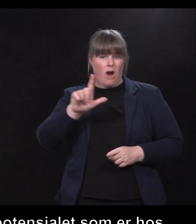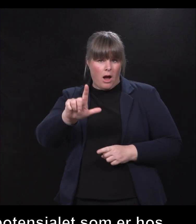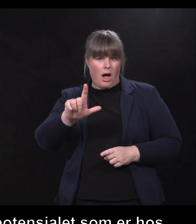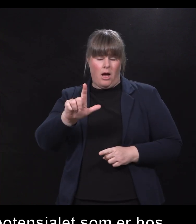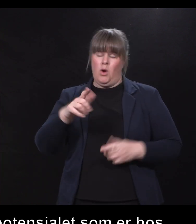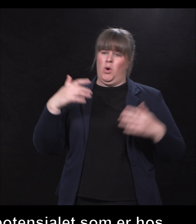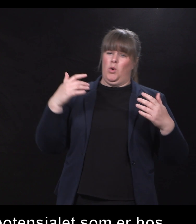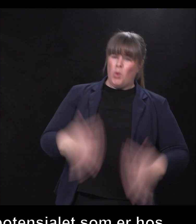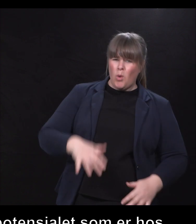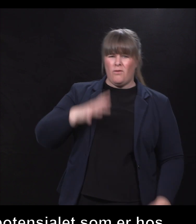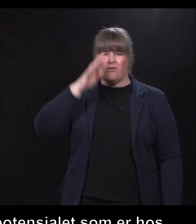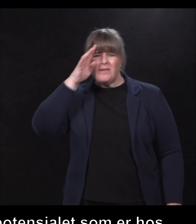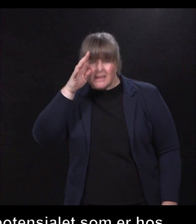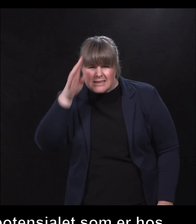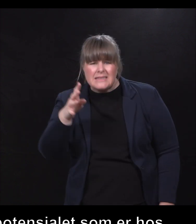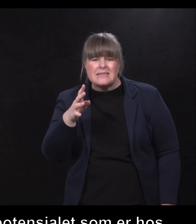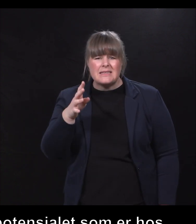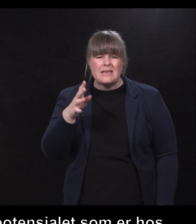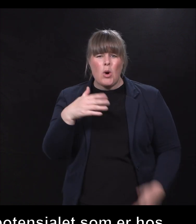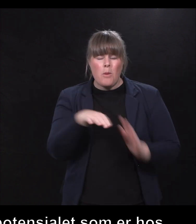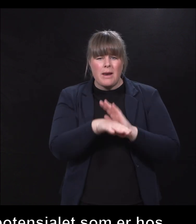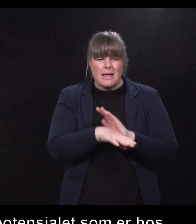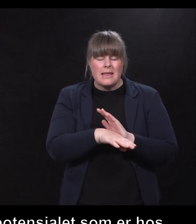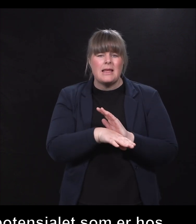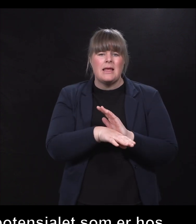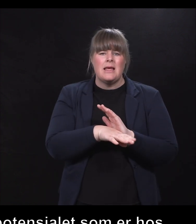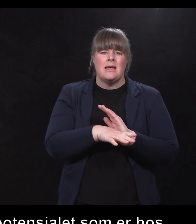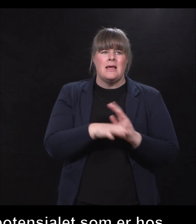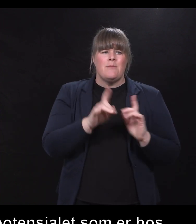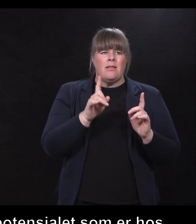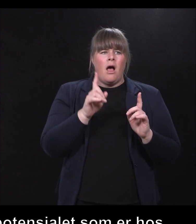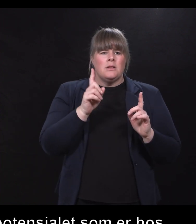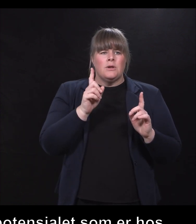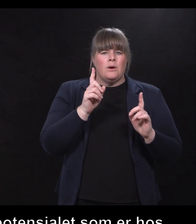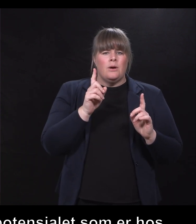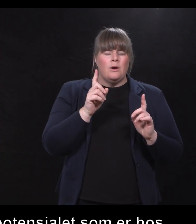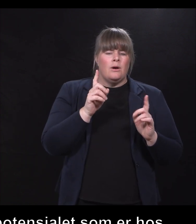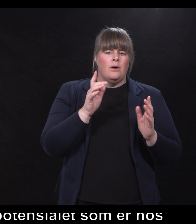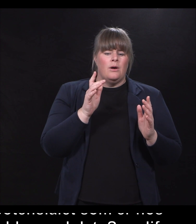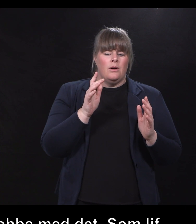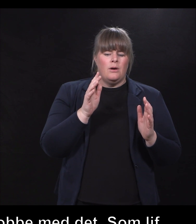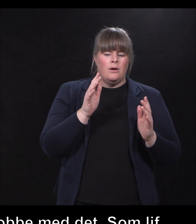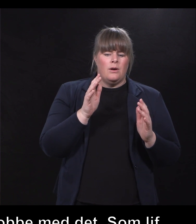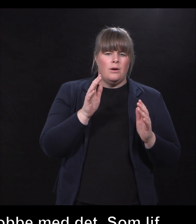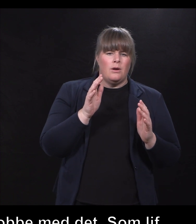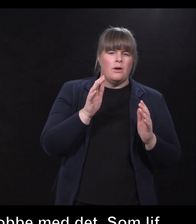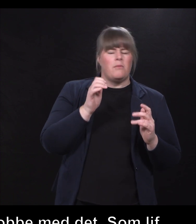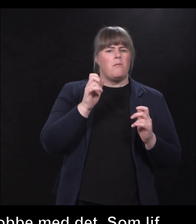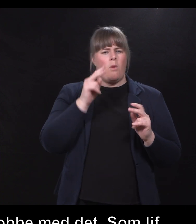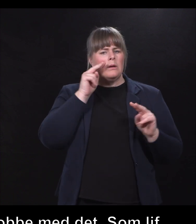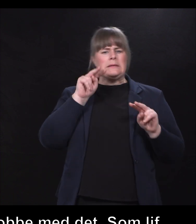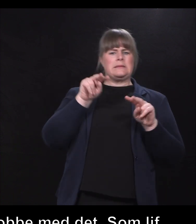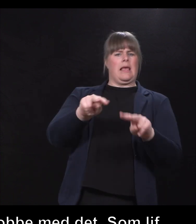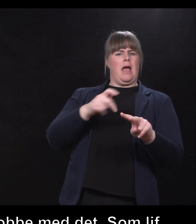opplegg. Men jeg tror det er viktig at man tenker gjennom at man ser ungdommen